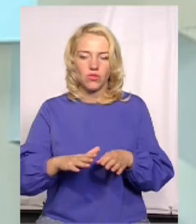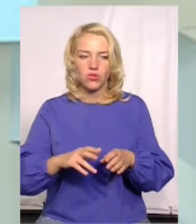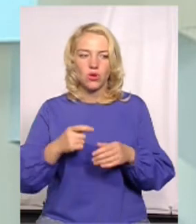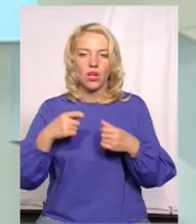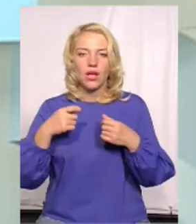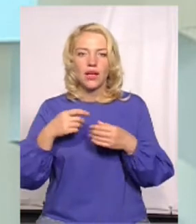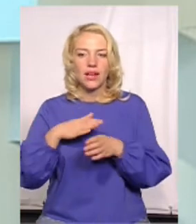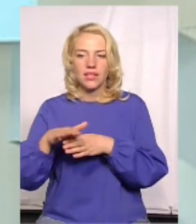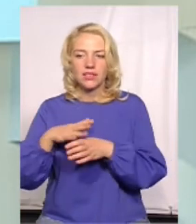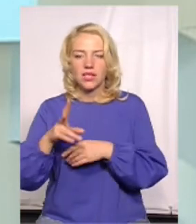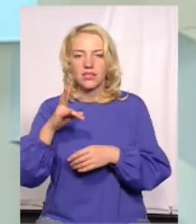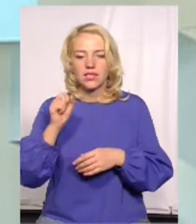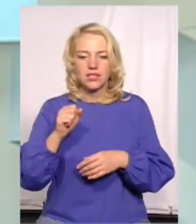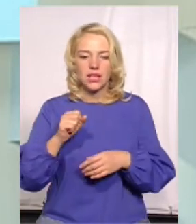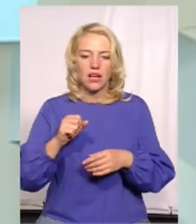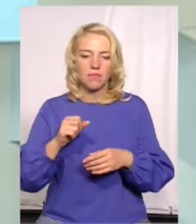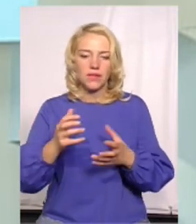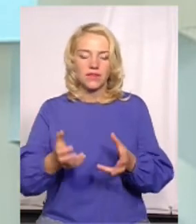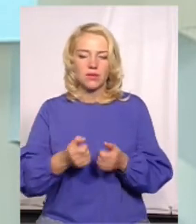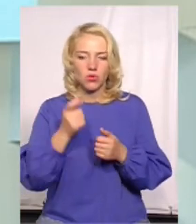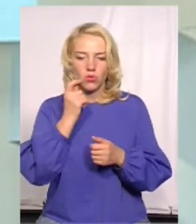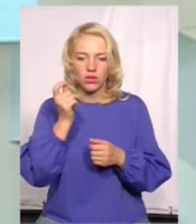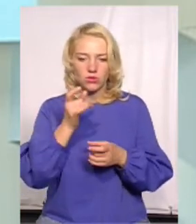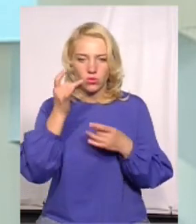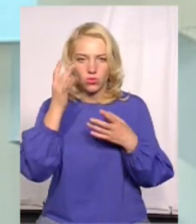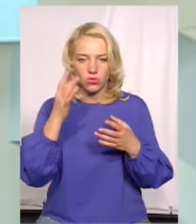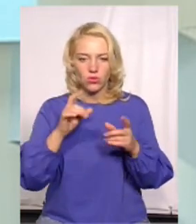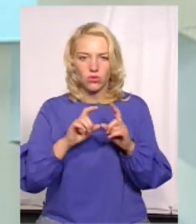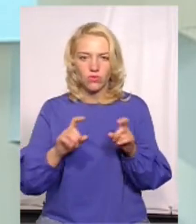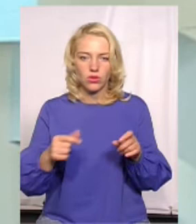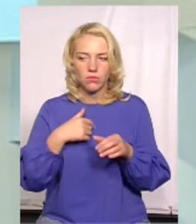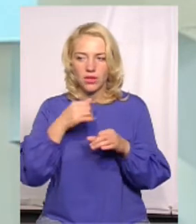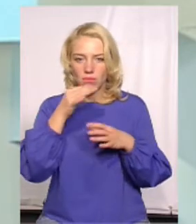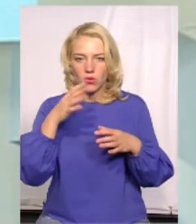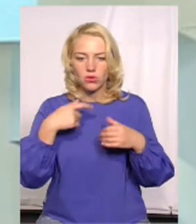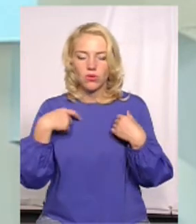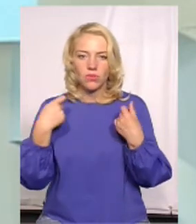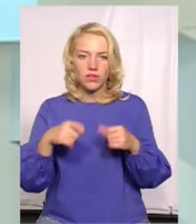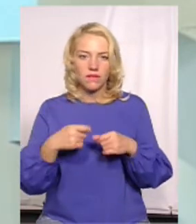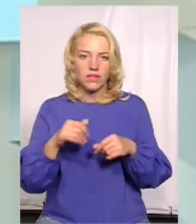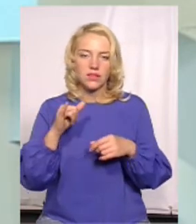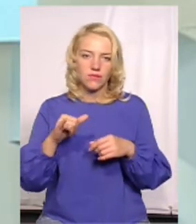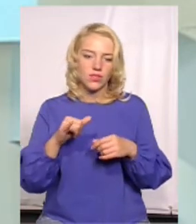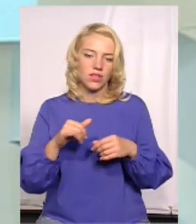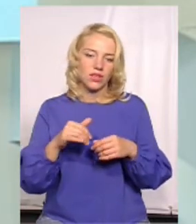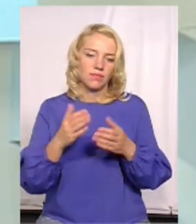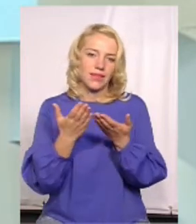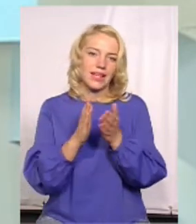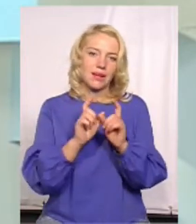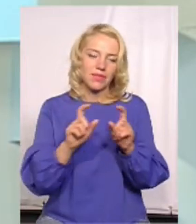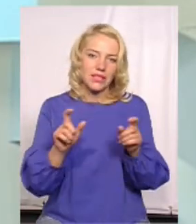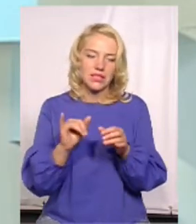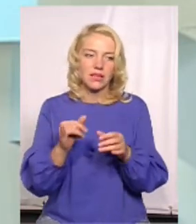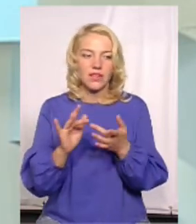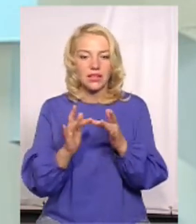підтримки Українського культурного фонду, ми не можемо, скажімо так, продавати його в Кремницях, там, в інтернеті чи будь-де.